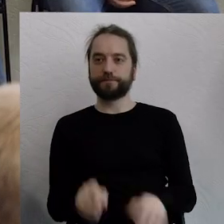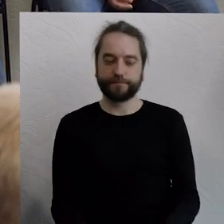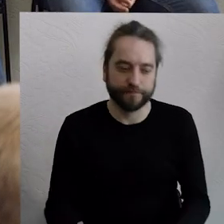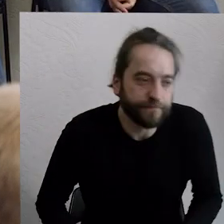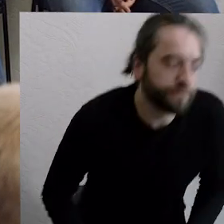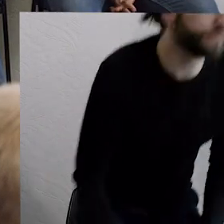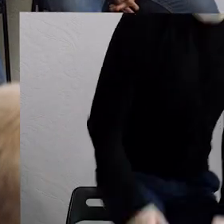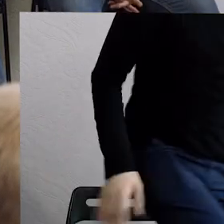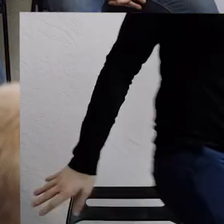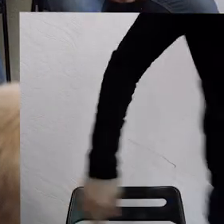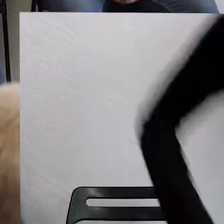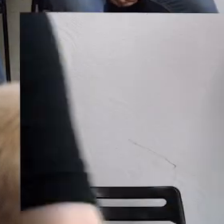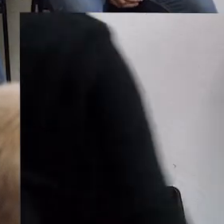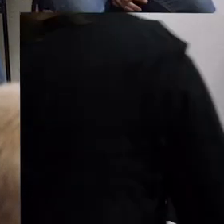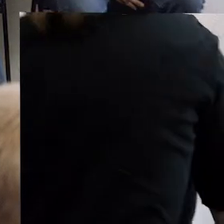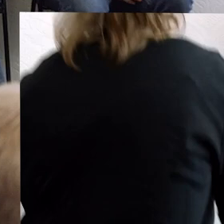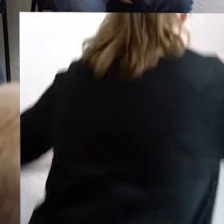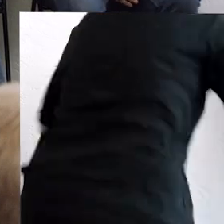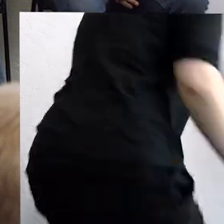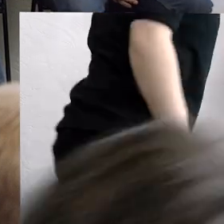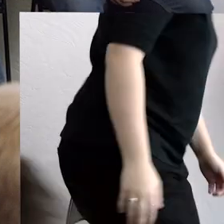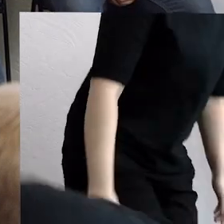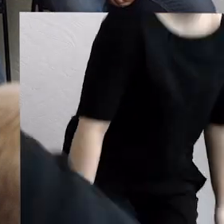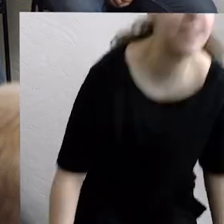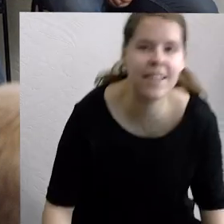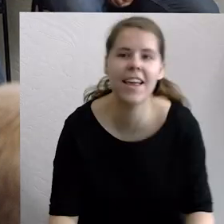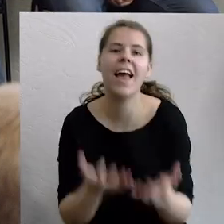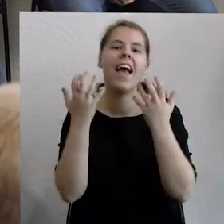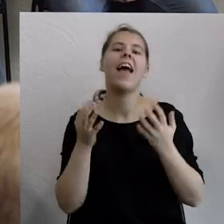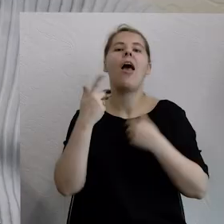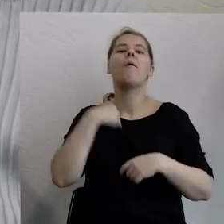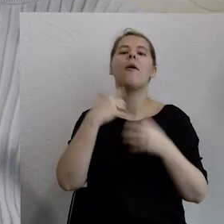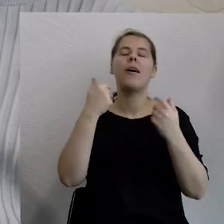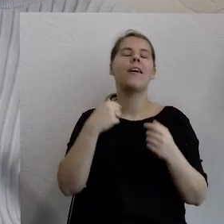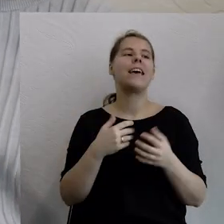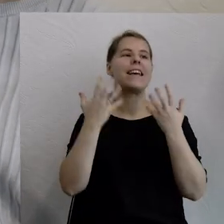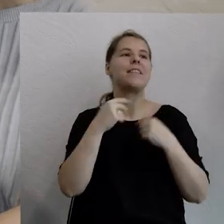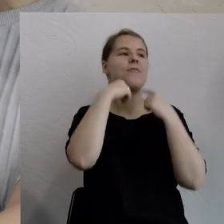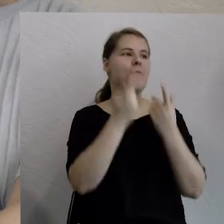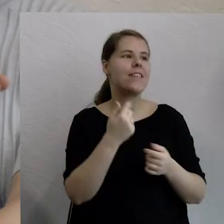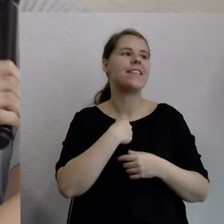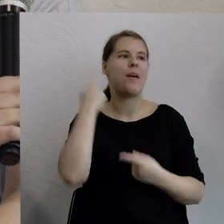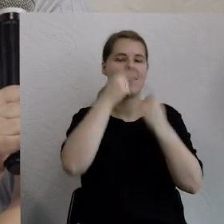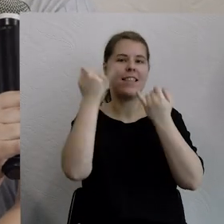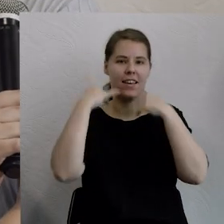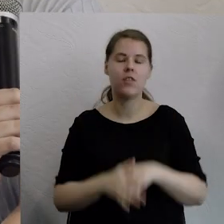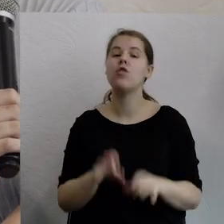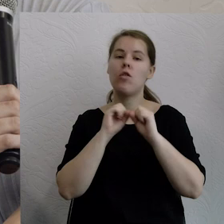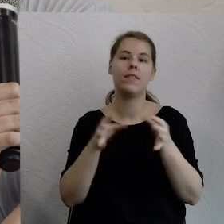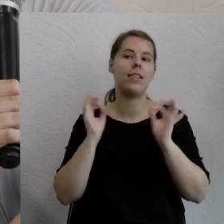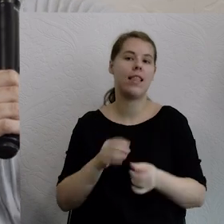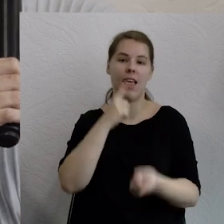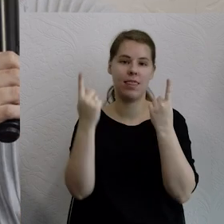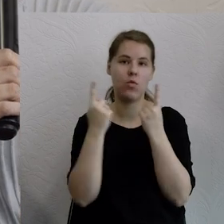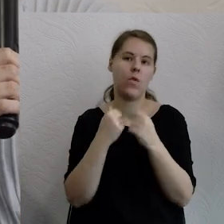Tak? głos przeciwny. O, debata. Dzieje się. Podzielam diagnozę, że jest źle oczywiście. To podzielam w stu